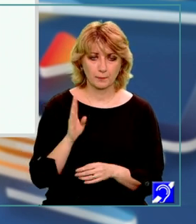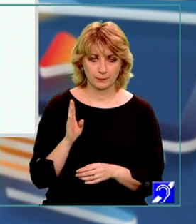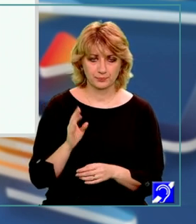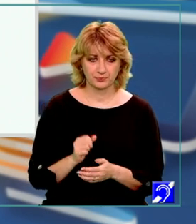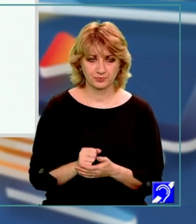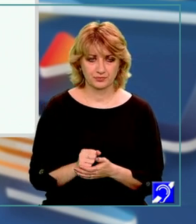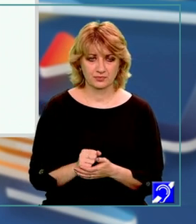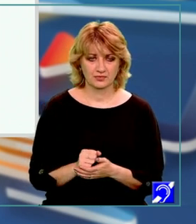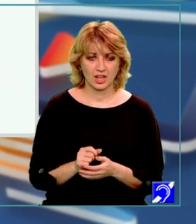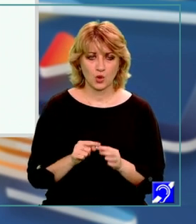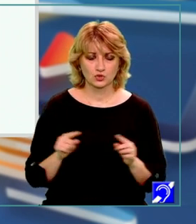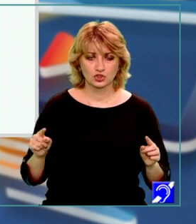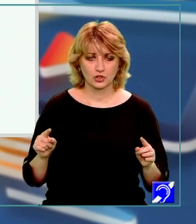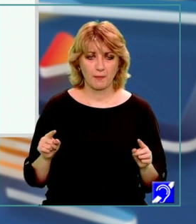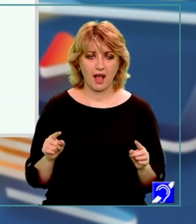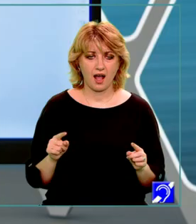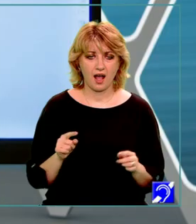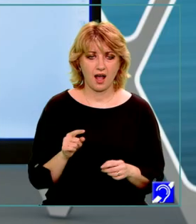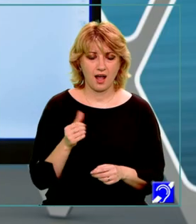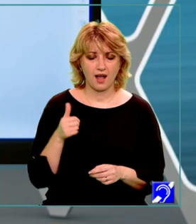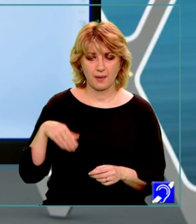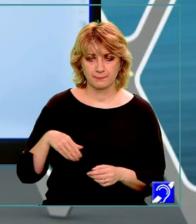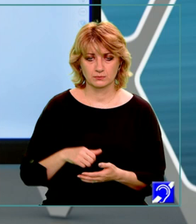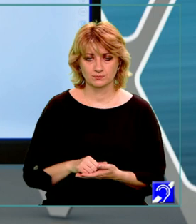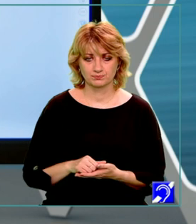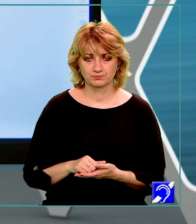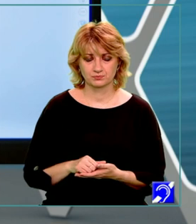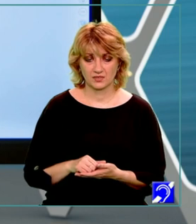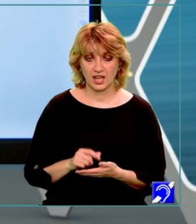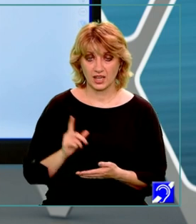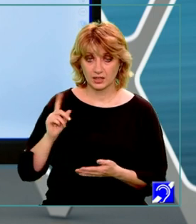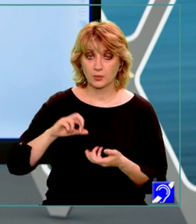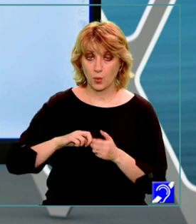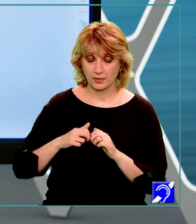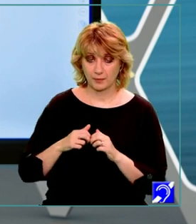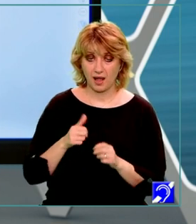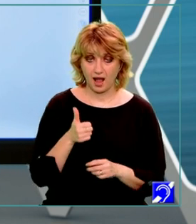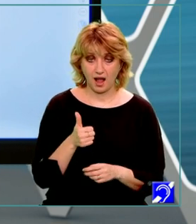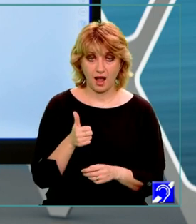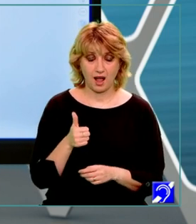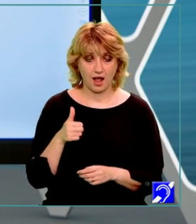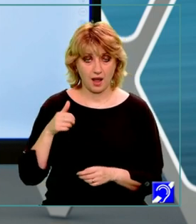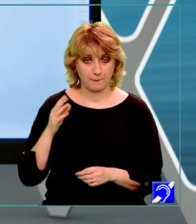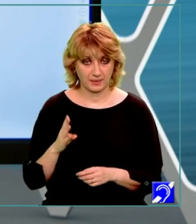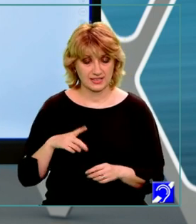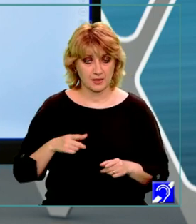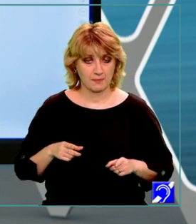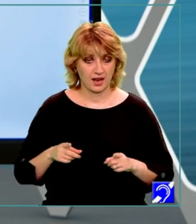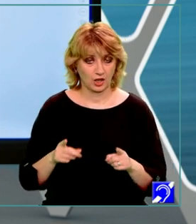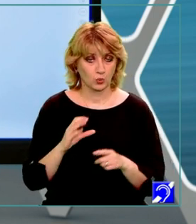determinăm lungimea segmentului AM Din ipoteză știm că AB este paralelă cu CD